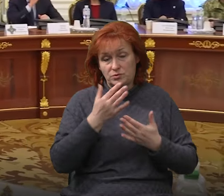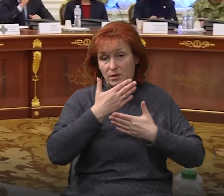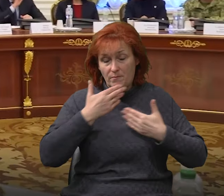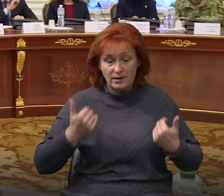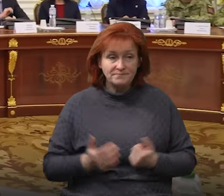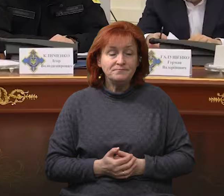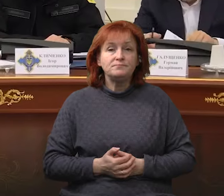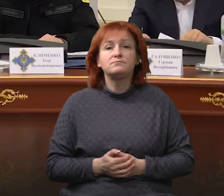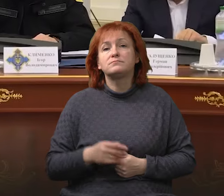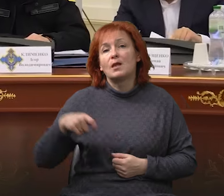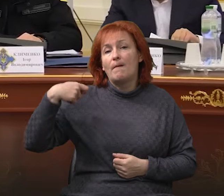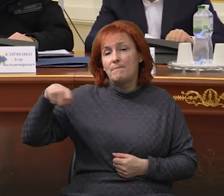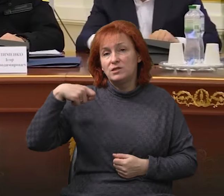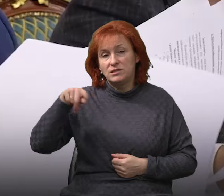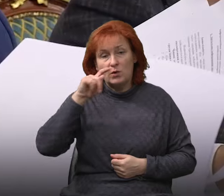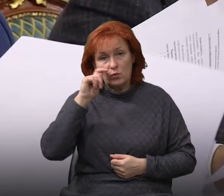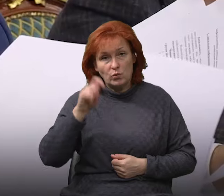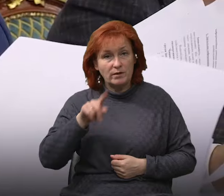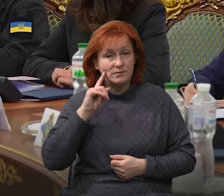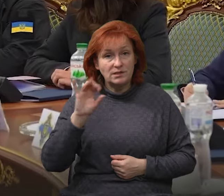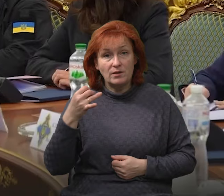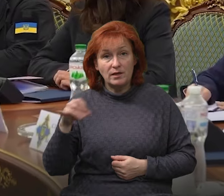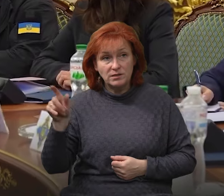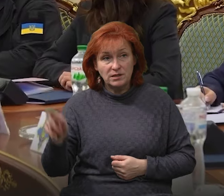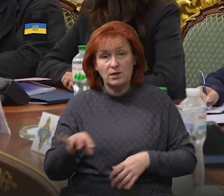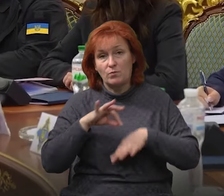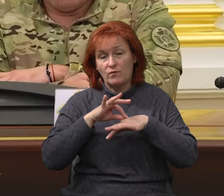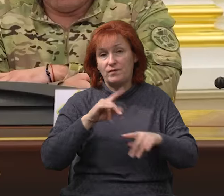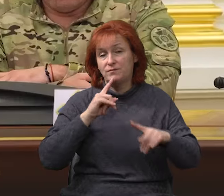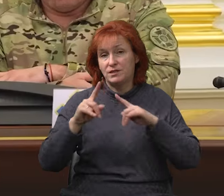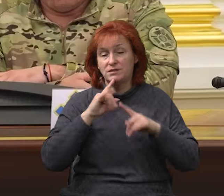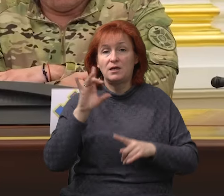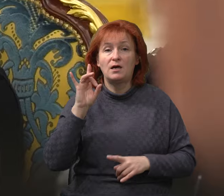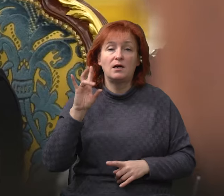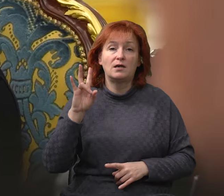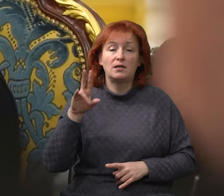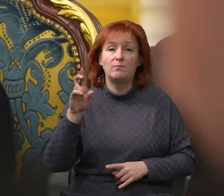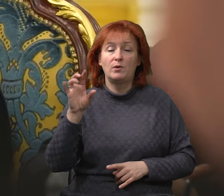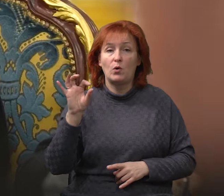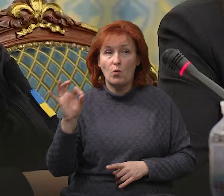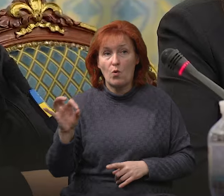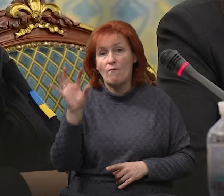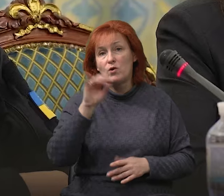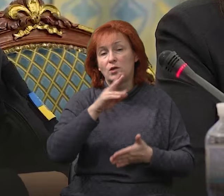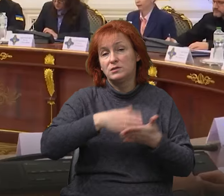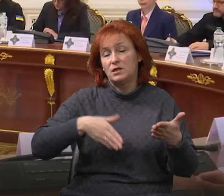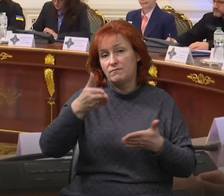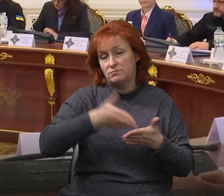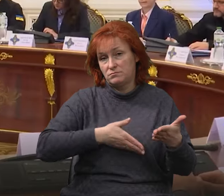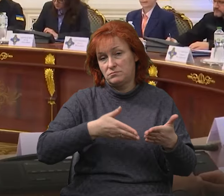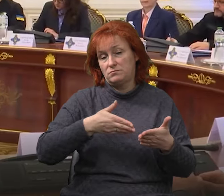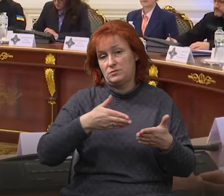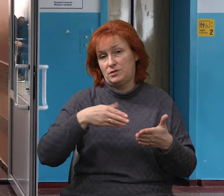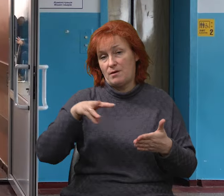жовтня президент України Володимир Зеленський провів засідання РНБО. Там ухвалили рішення, зокрема, про ліквідацію МСЕК до кінця